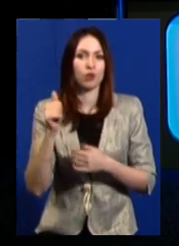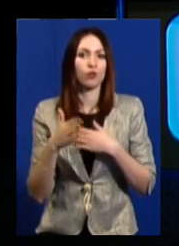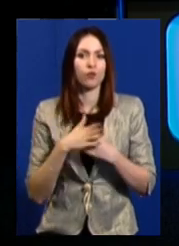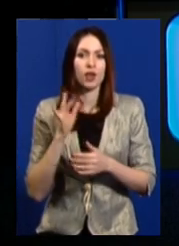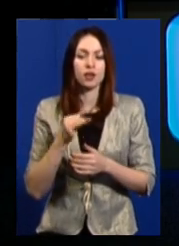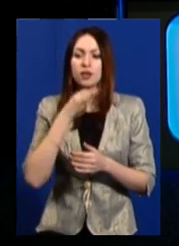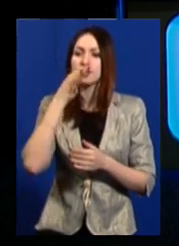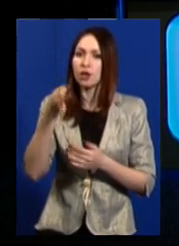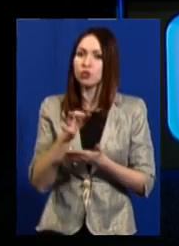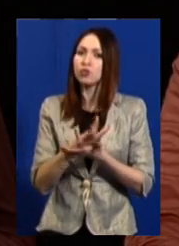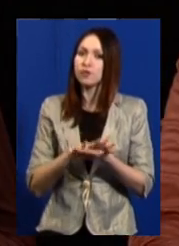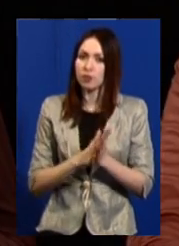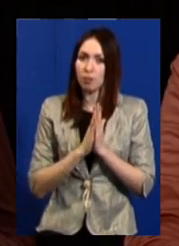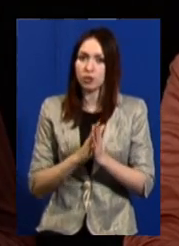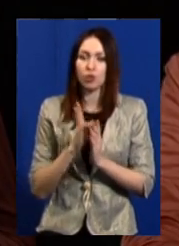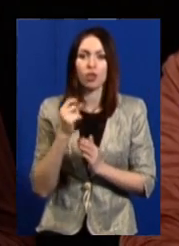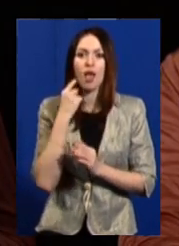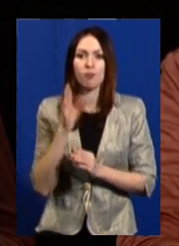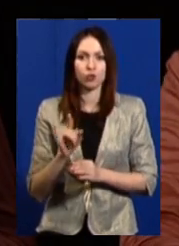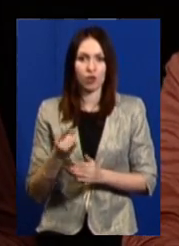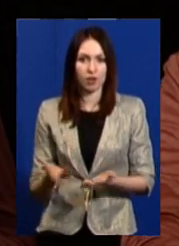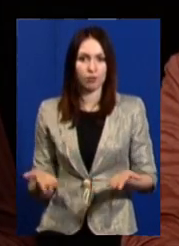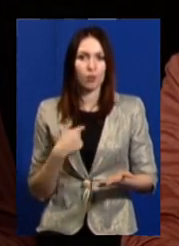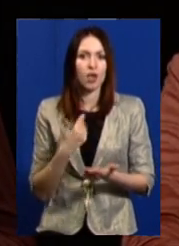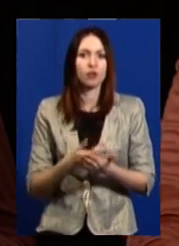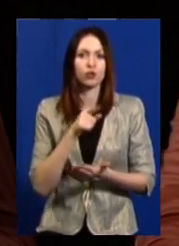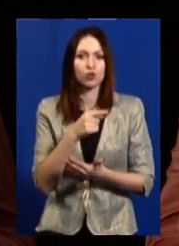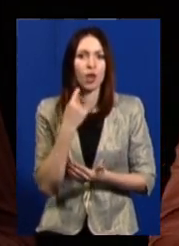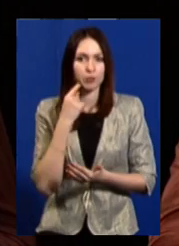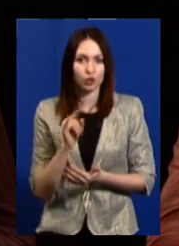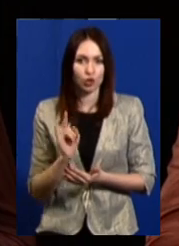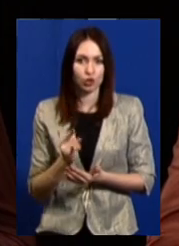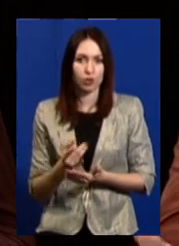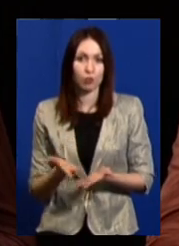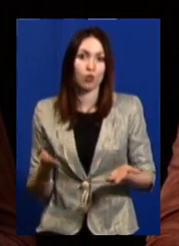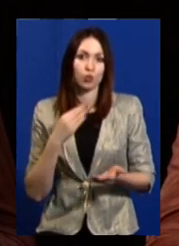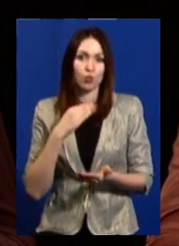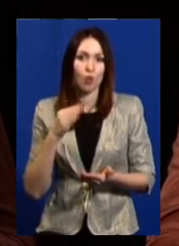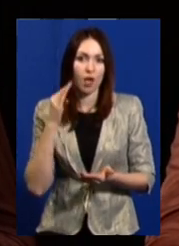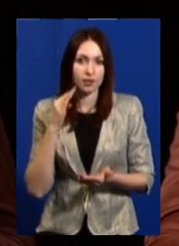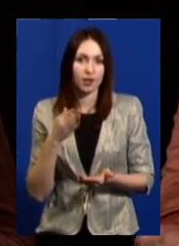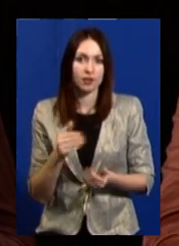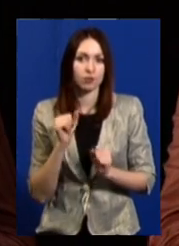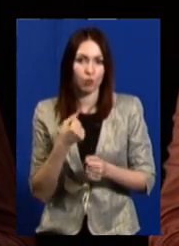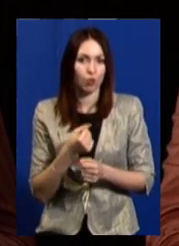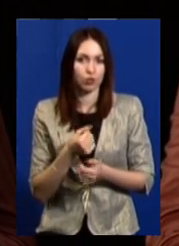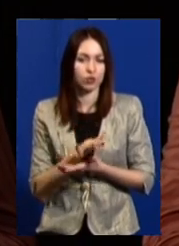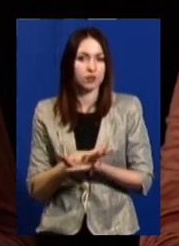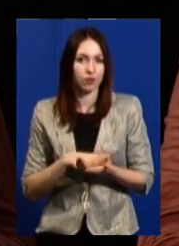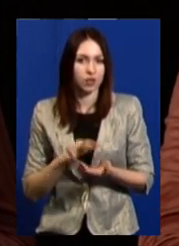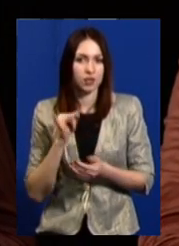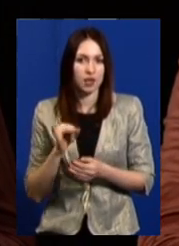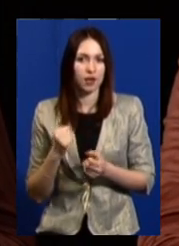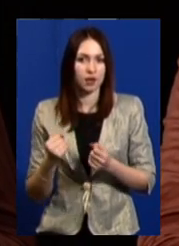і скажу, вибач, будь ласка, не ображай дитину. Мені здається, що ти ображаєш дитину. Батько біологічний може, вибачте, і